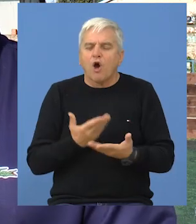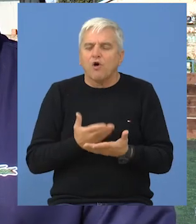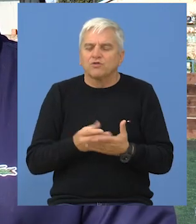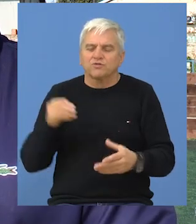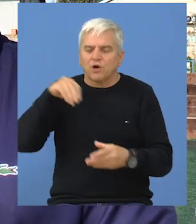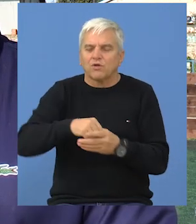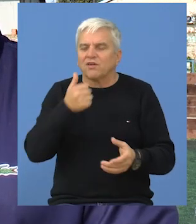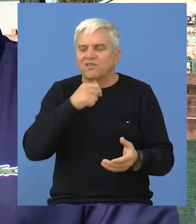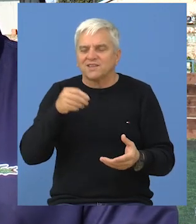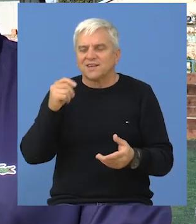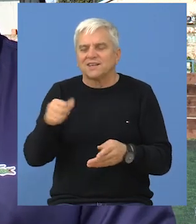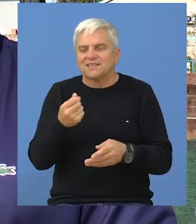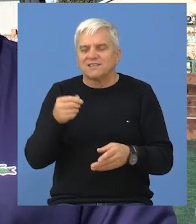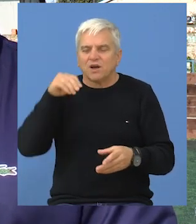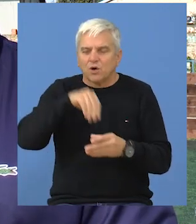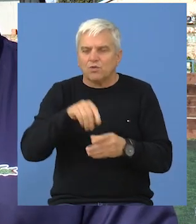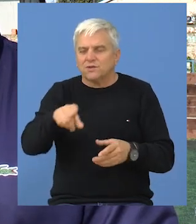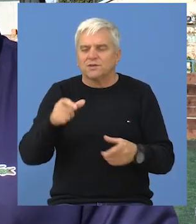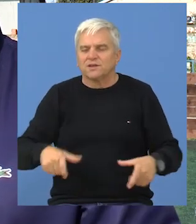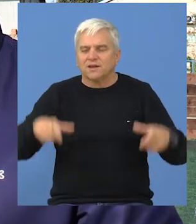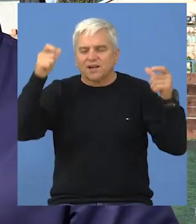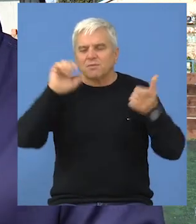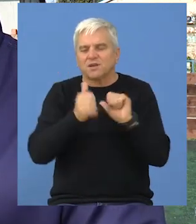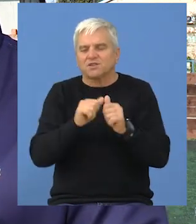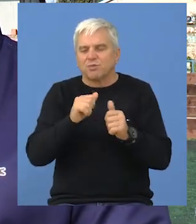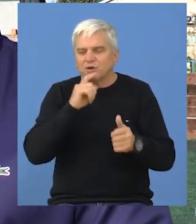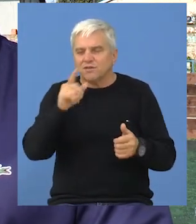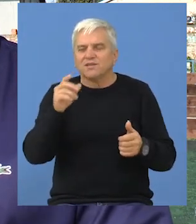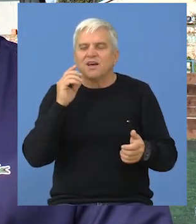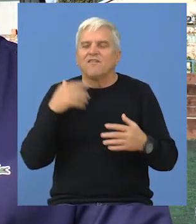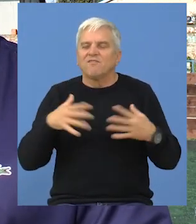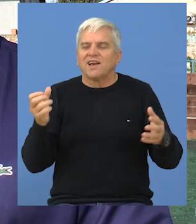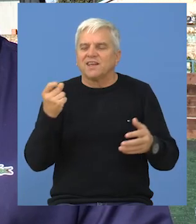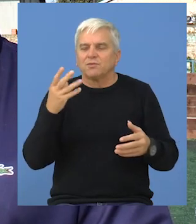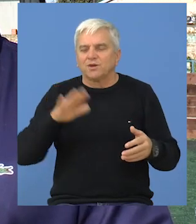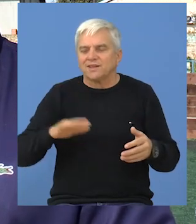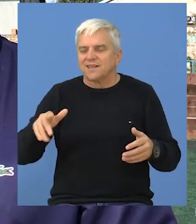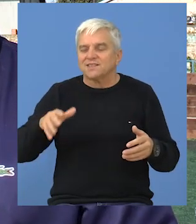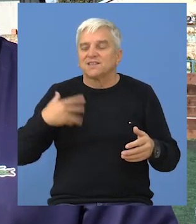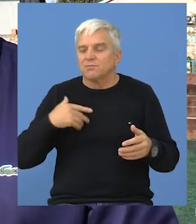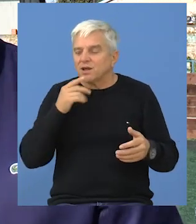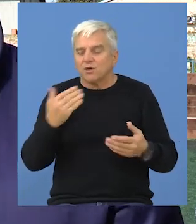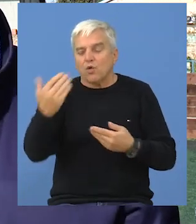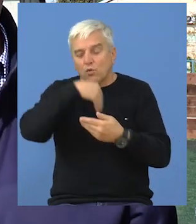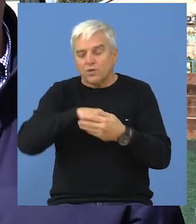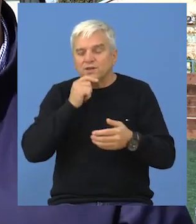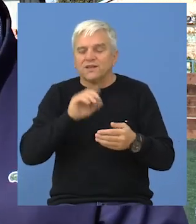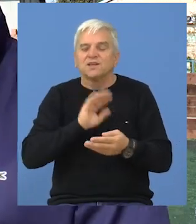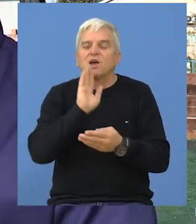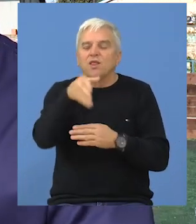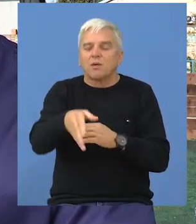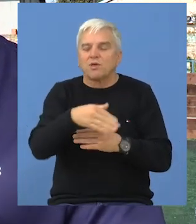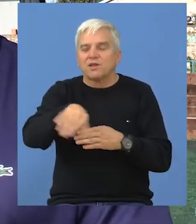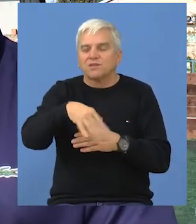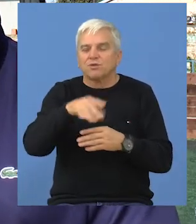osnov da ulaže značajna finansijska sredstva u ovaj hran sportova koji okuplja svako velike broje dece mladih i u unutrašnjem